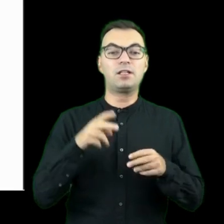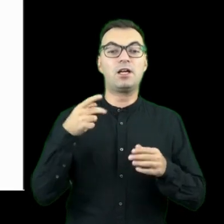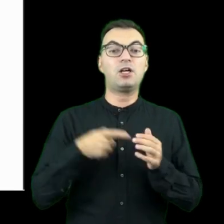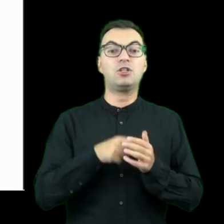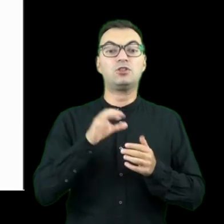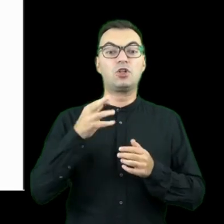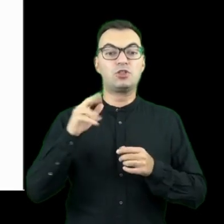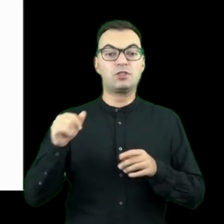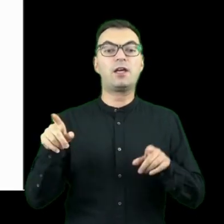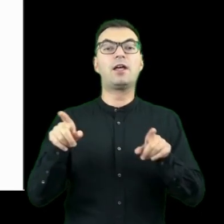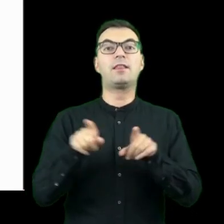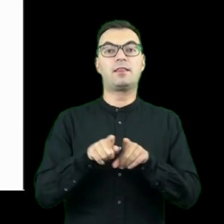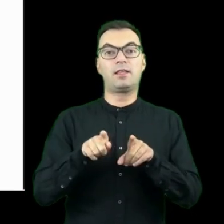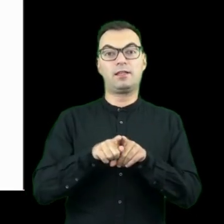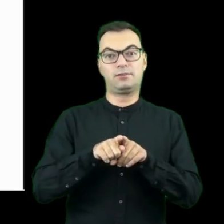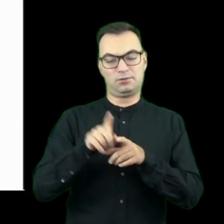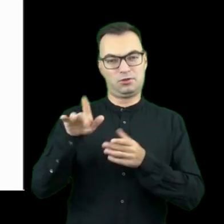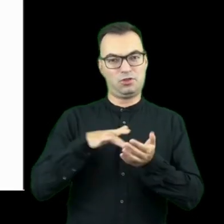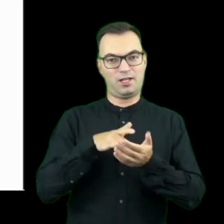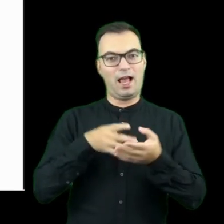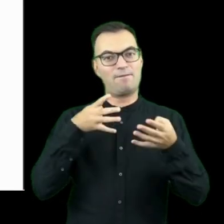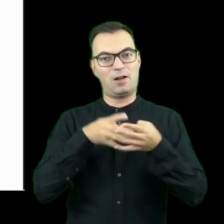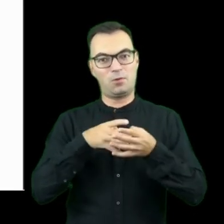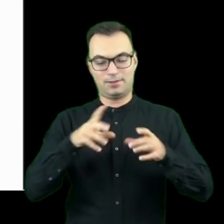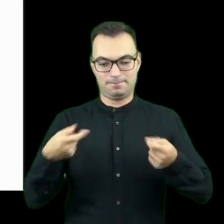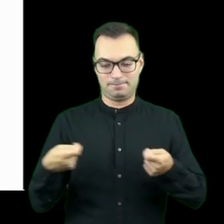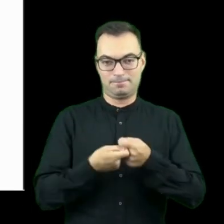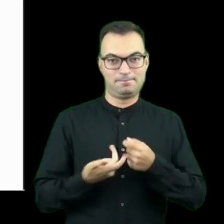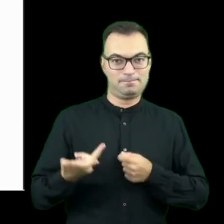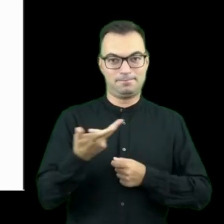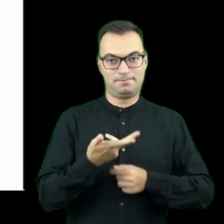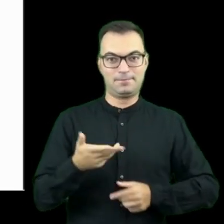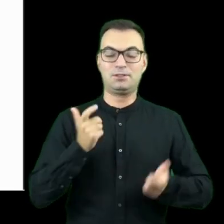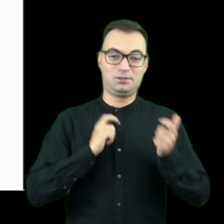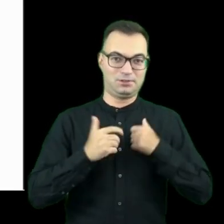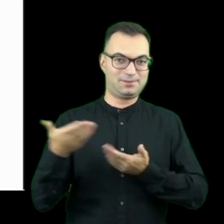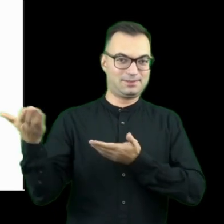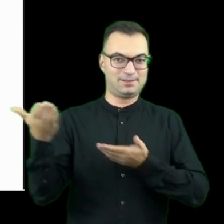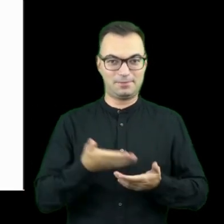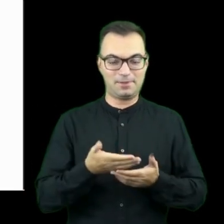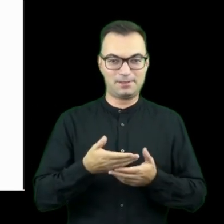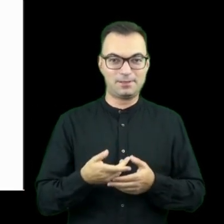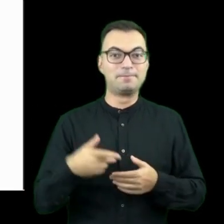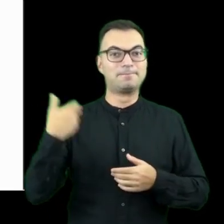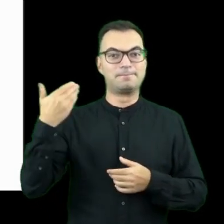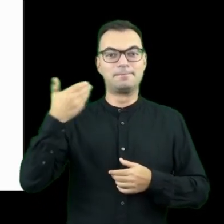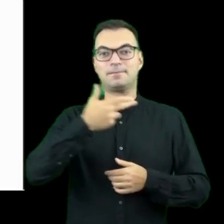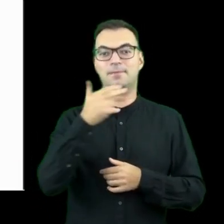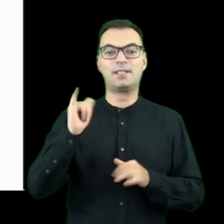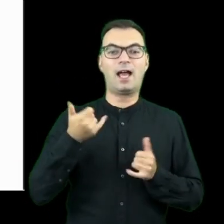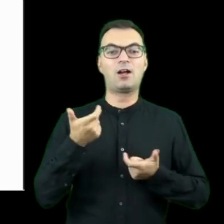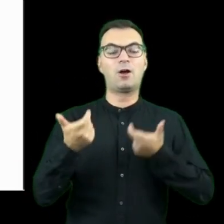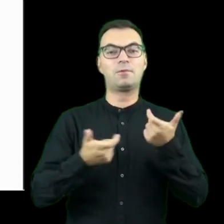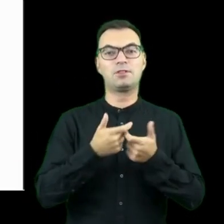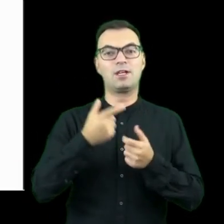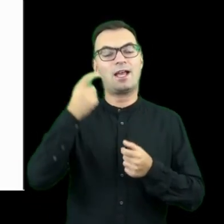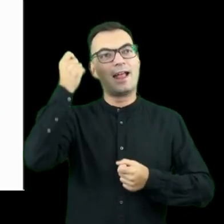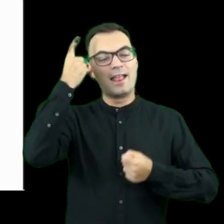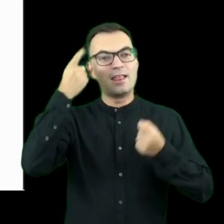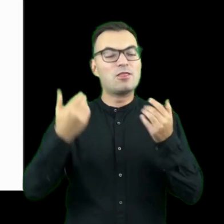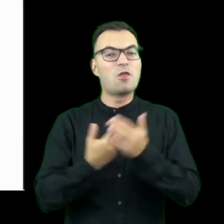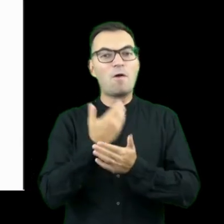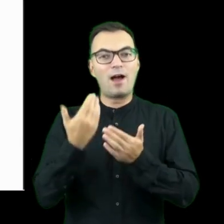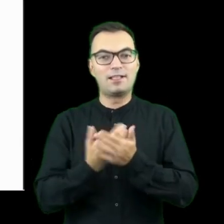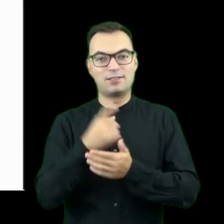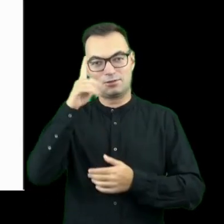ewaluacji. I bardzo serdecznie witam na webinarze Jak Tworzyć Innowacje Społeczne i za chwilę oddam